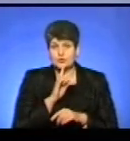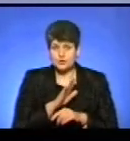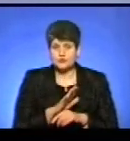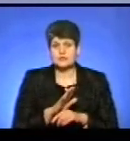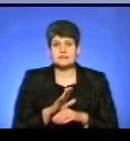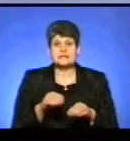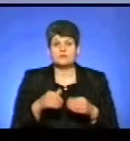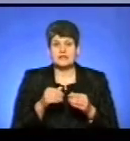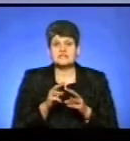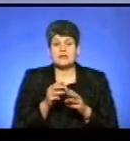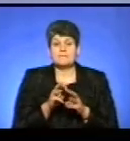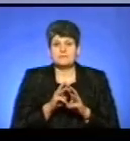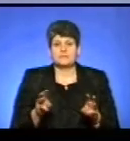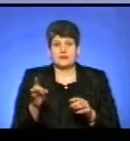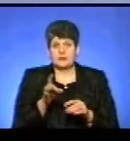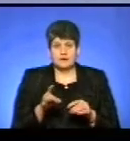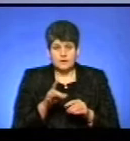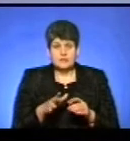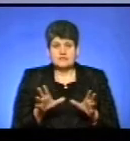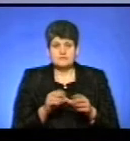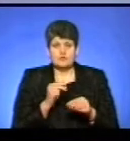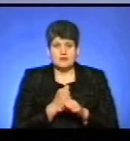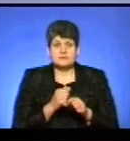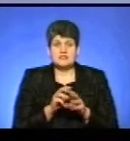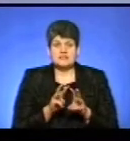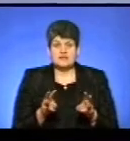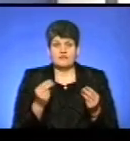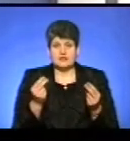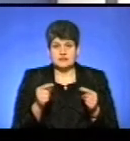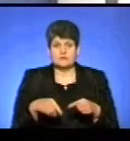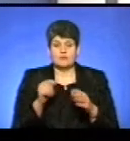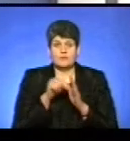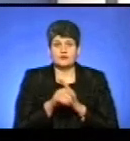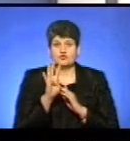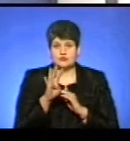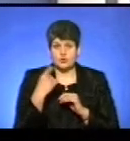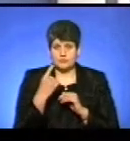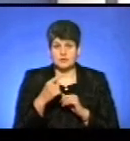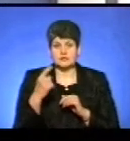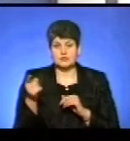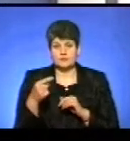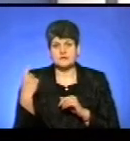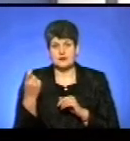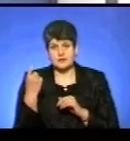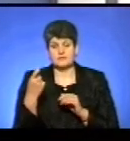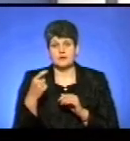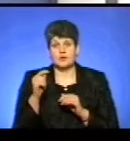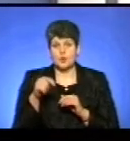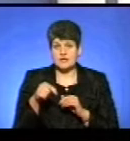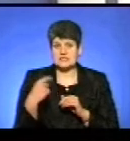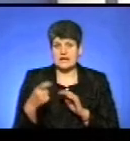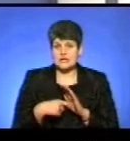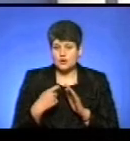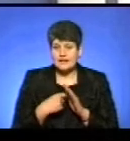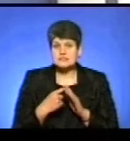подачі Мінрегіону, за співпрацею з Міністерством фінансів, випадано чотири області – Тернопільська, Харківська, Луганська і Донецька, з яким